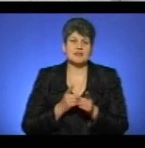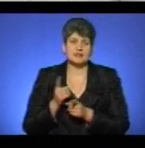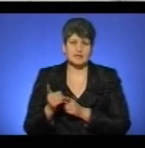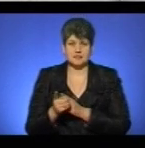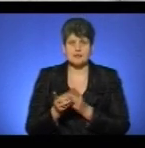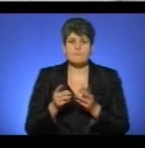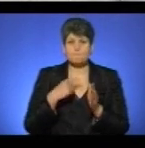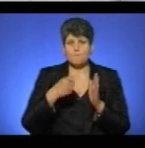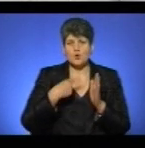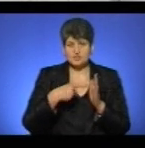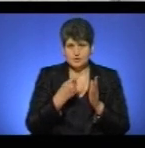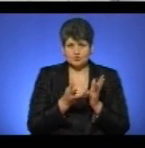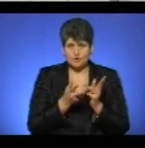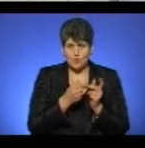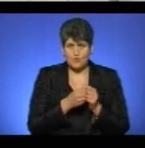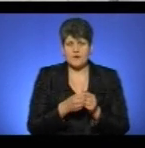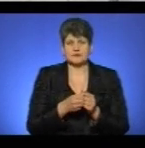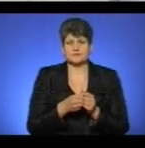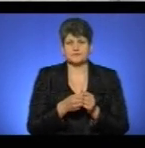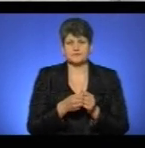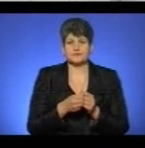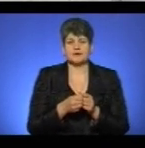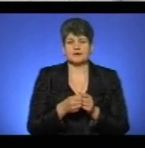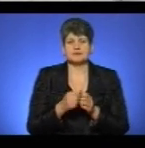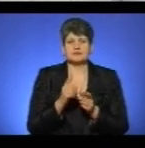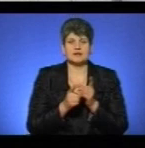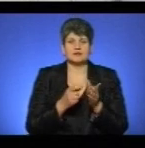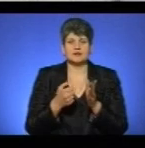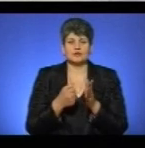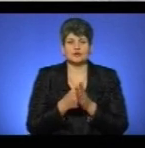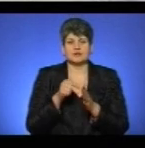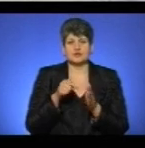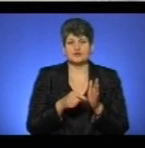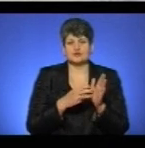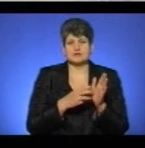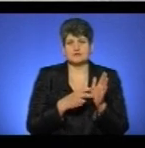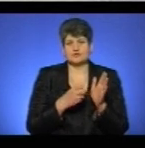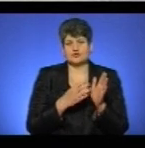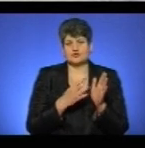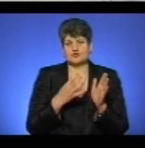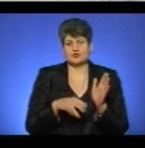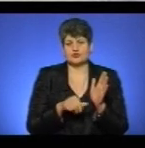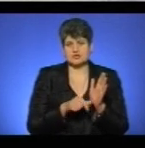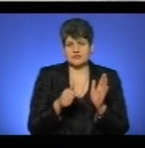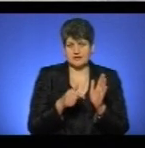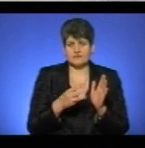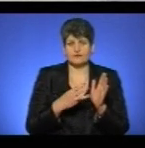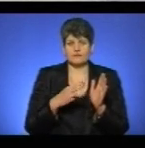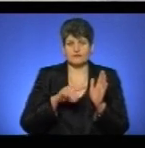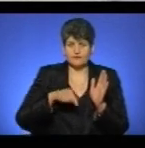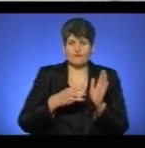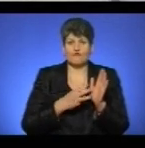полічильнику, якщо рахувати, до 1746 гривень 82 копійки. І